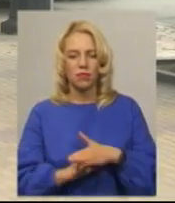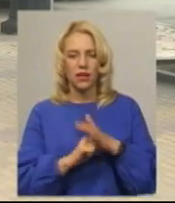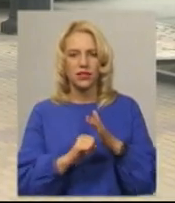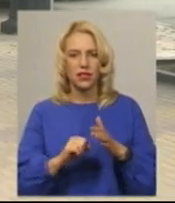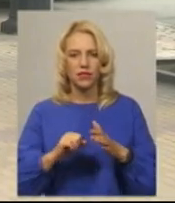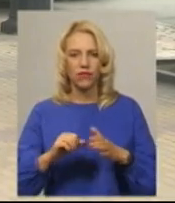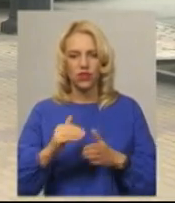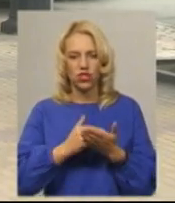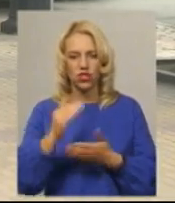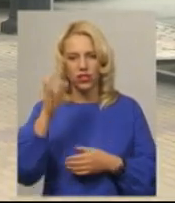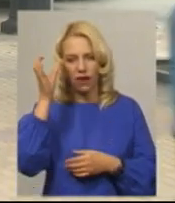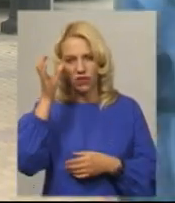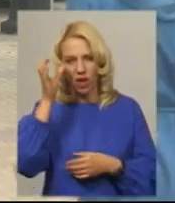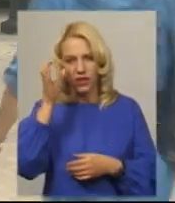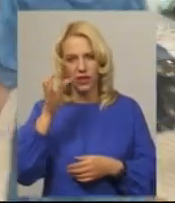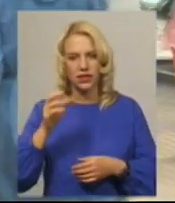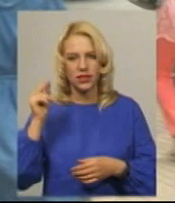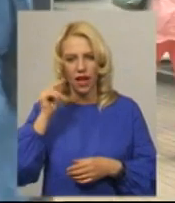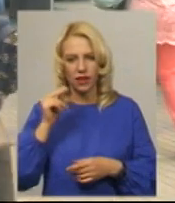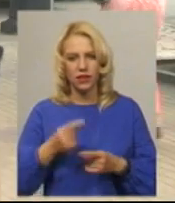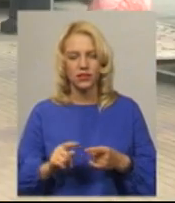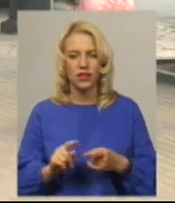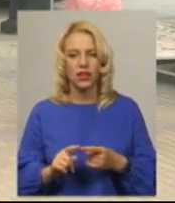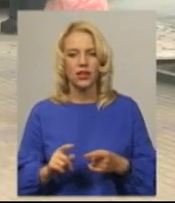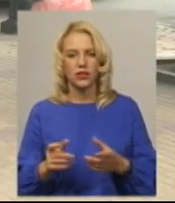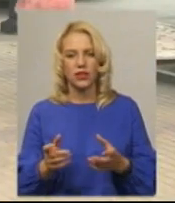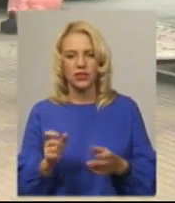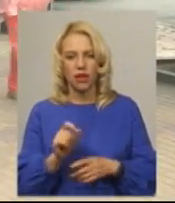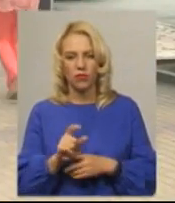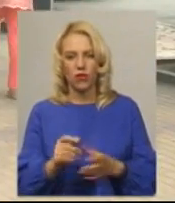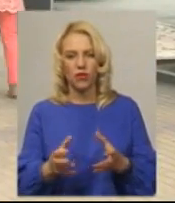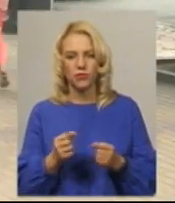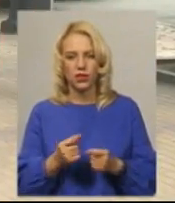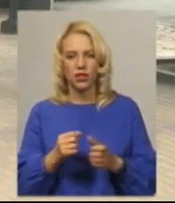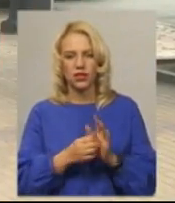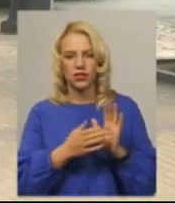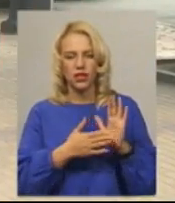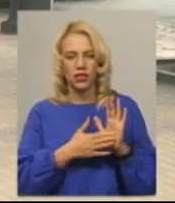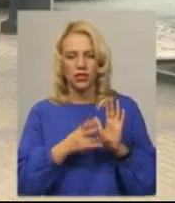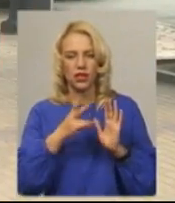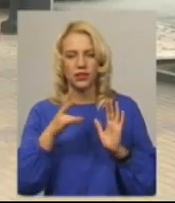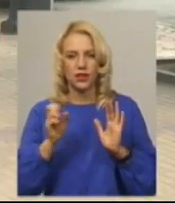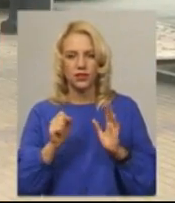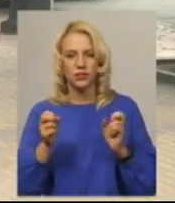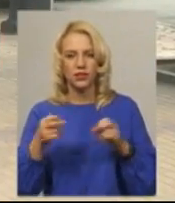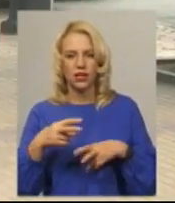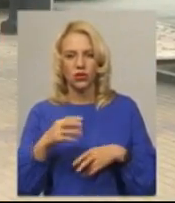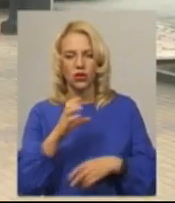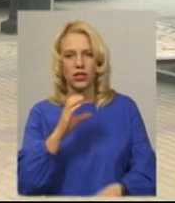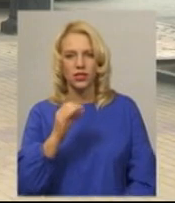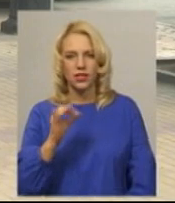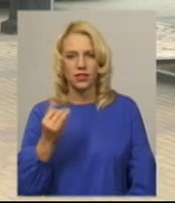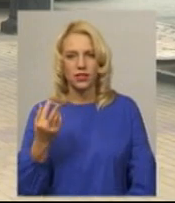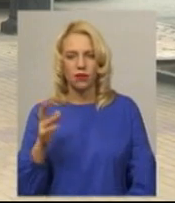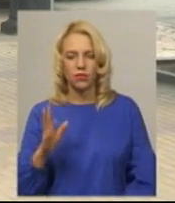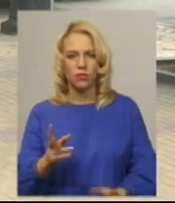закладів. Замовлення приймають самі вищі навчальні заклади. Реєстрація на спеціальну сесію буде